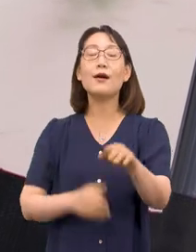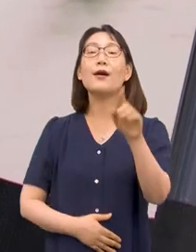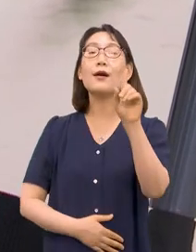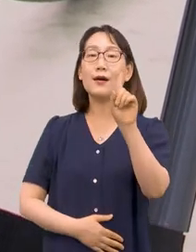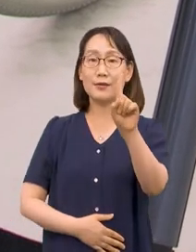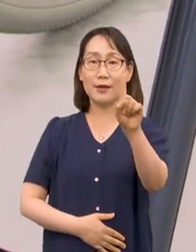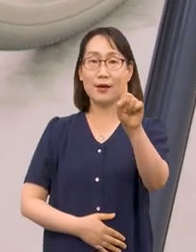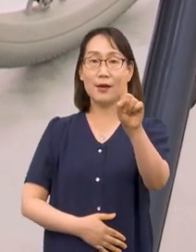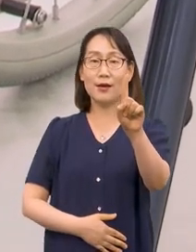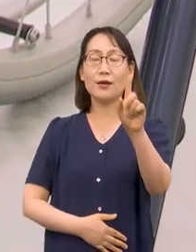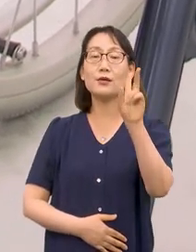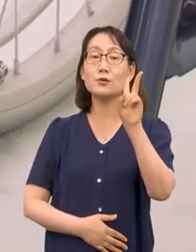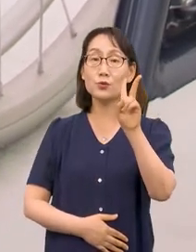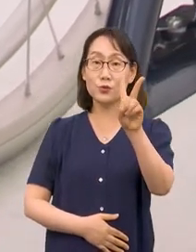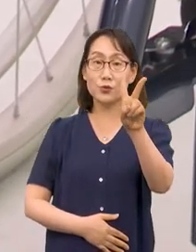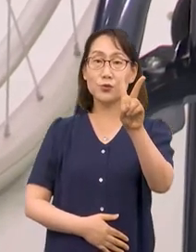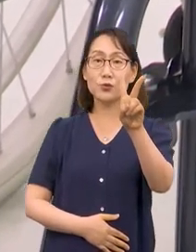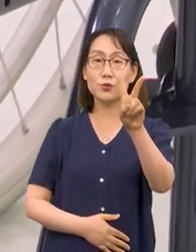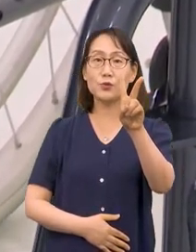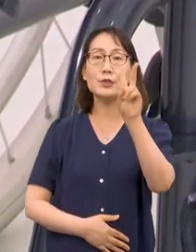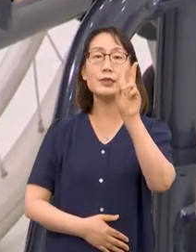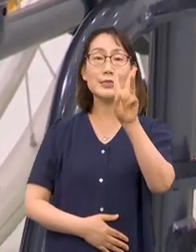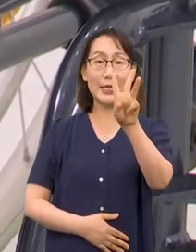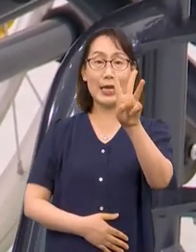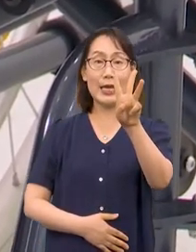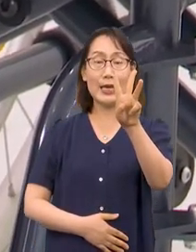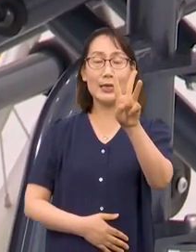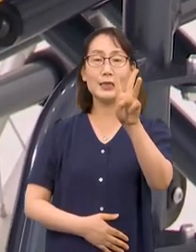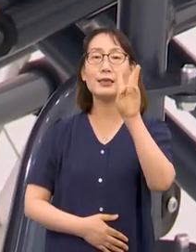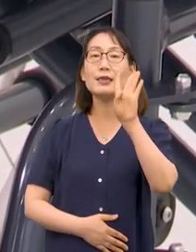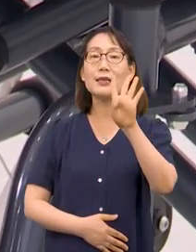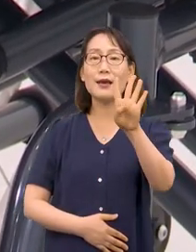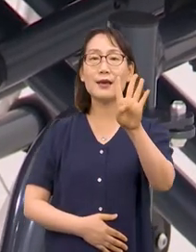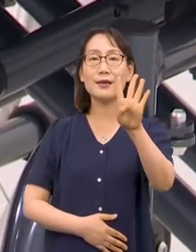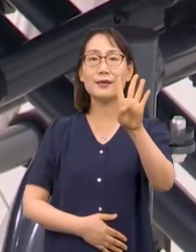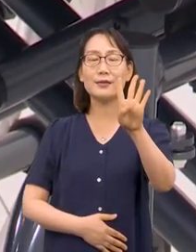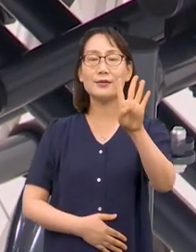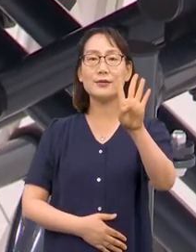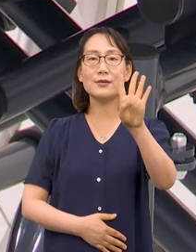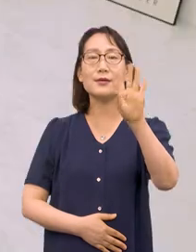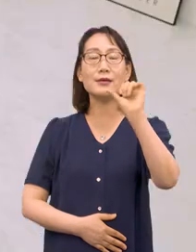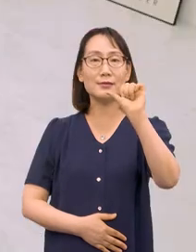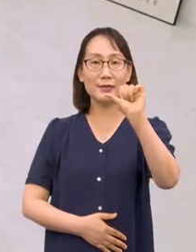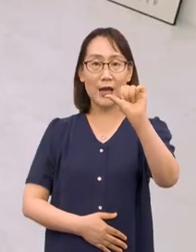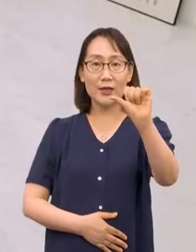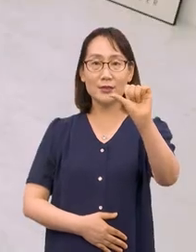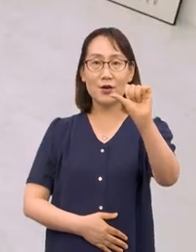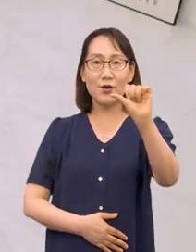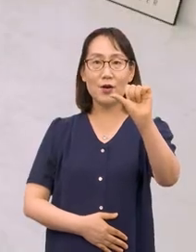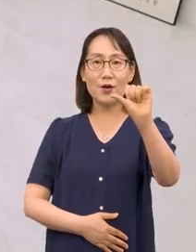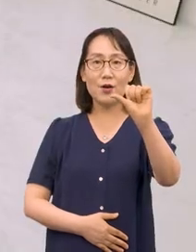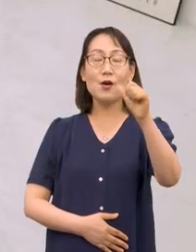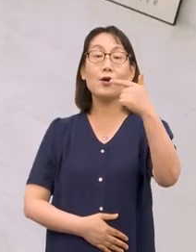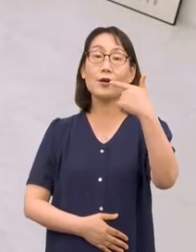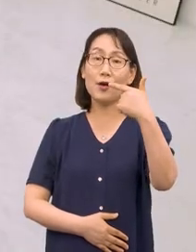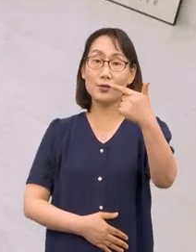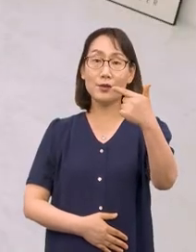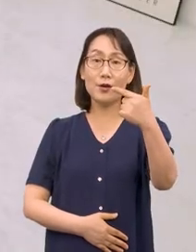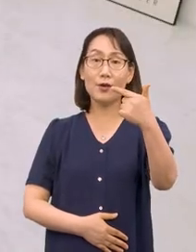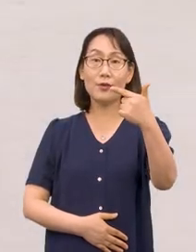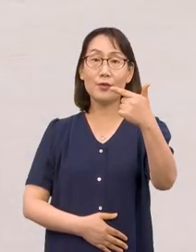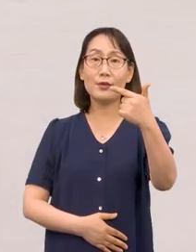둘, 셋, 넷, 다섯, 여섯,